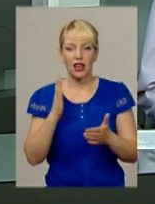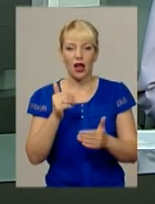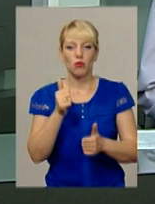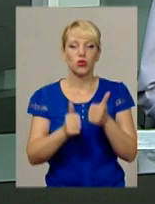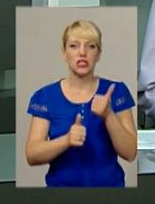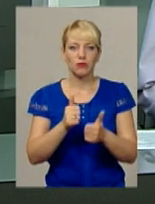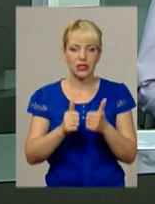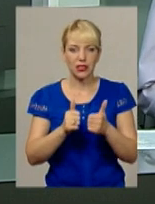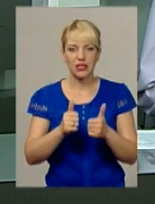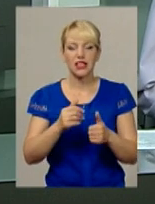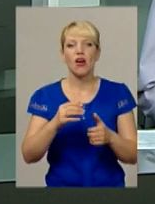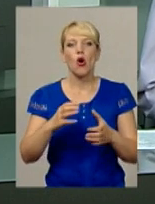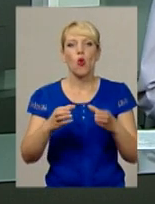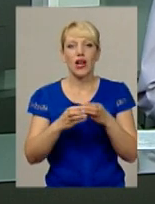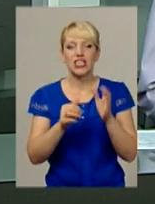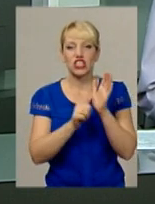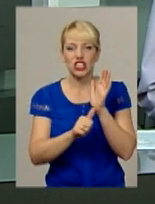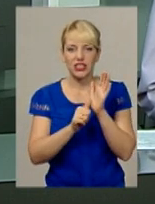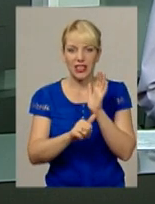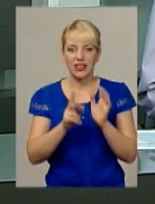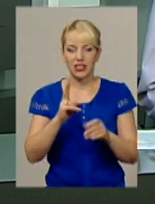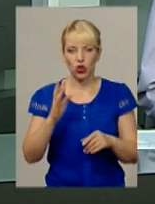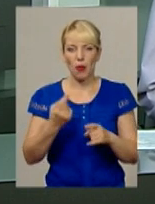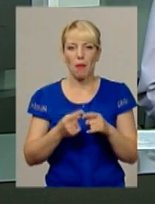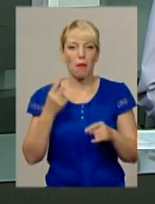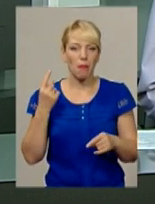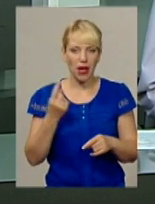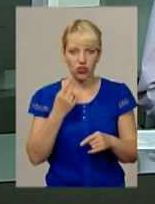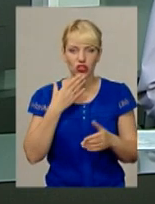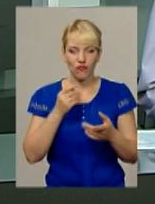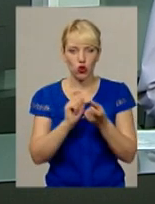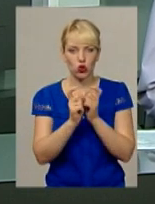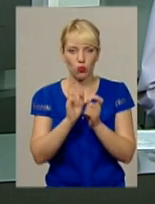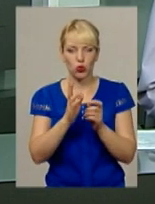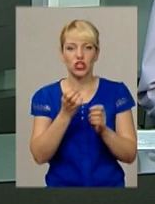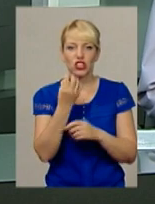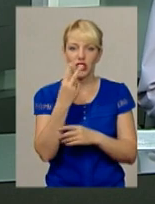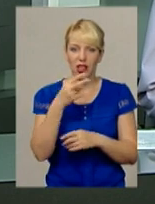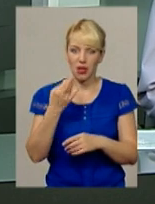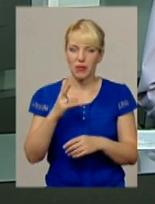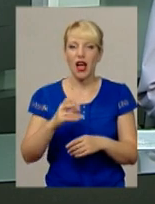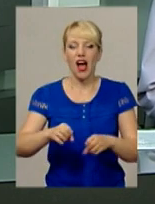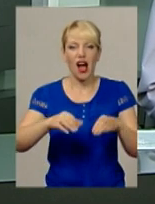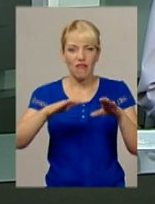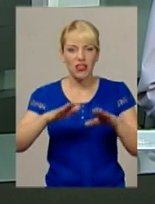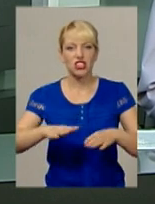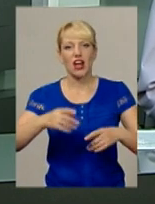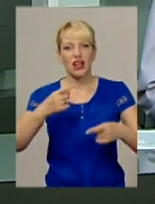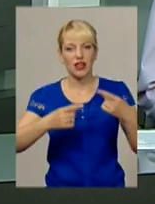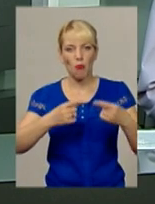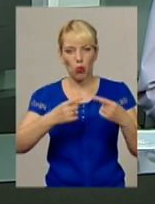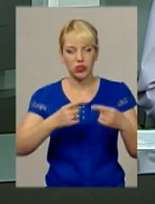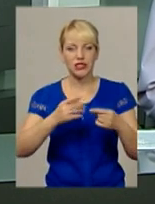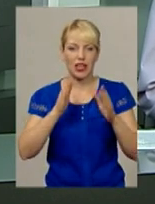кг. Першу свою сутичку вона проведе 24 липня, ну а в рішальні протистояння, в яких розіграють нагороди,